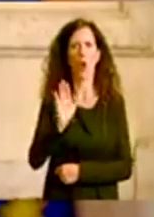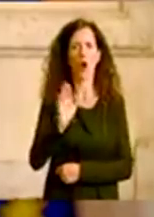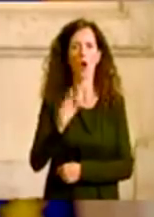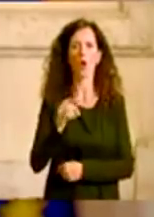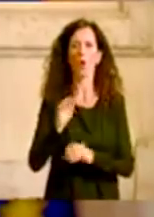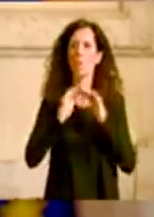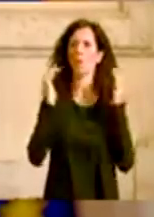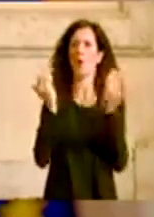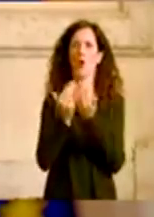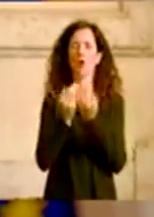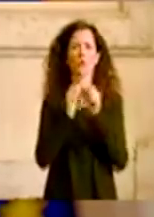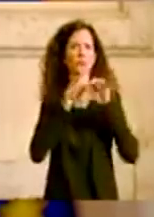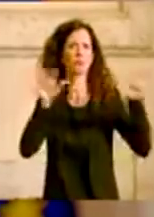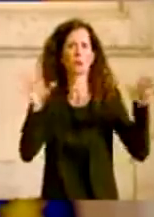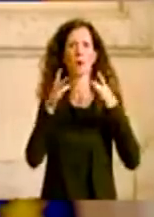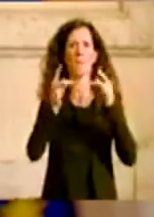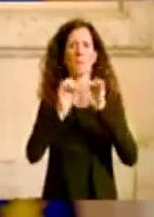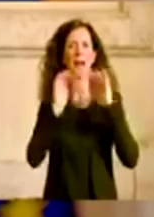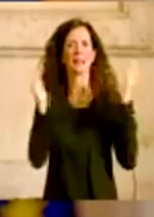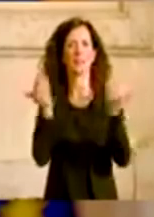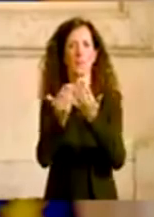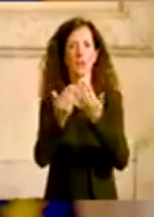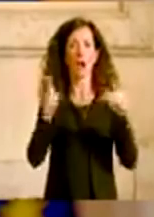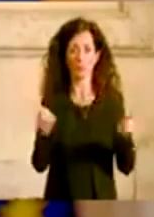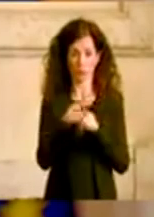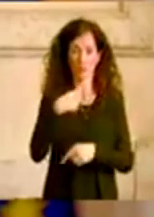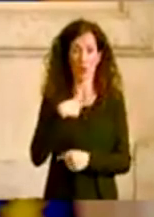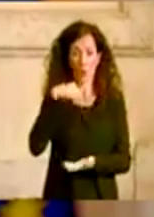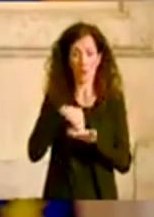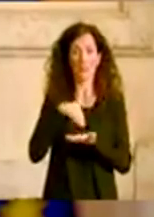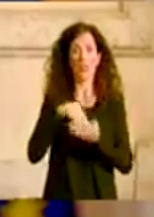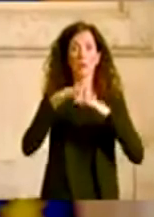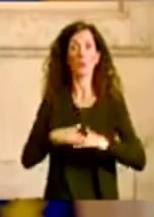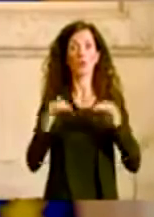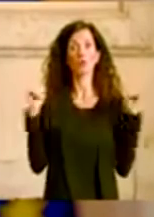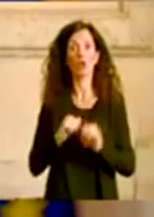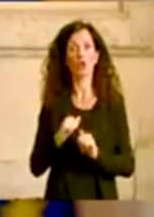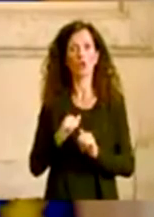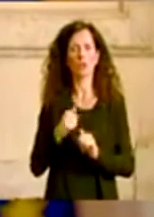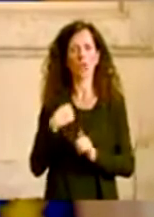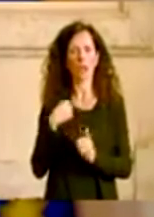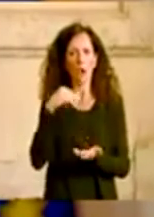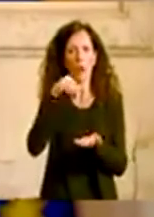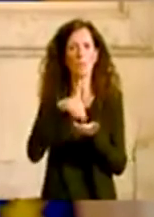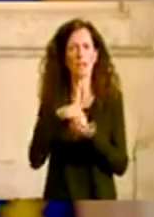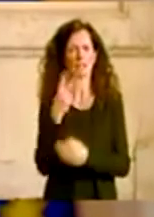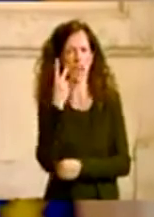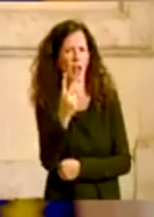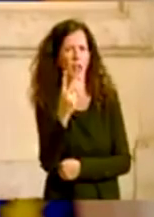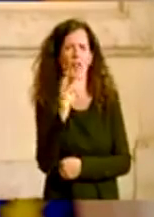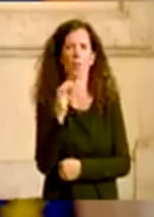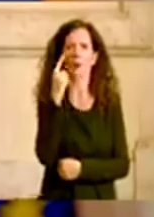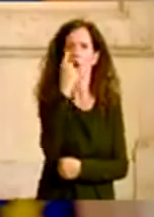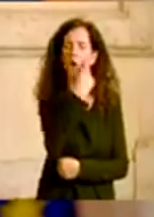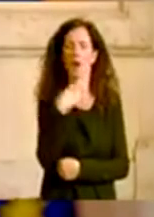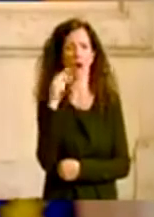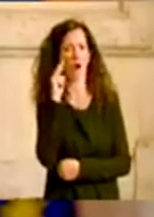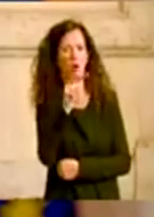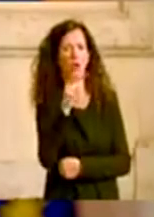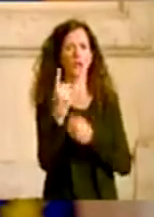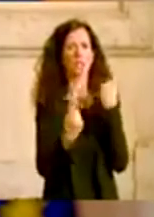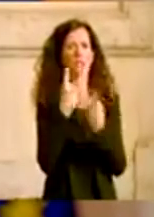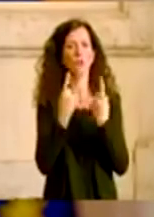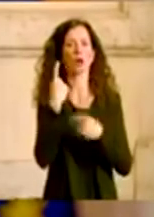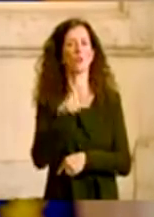posso assicurare, ricordate che i primi giorni ero anch'io alla protezione civile per rendermi conto di persona, di come stavano le